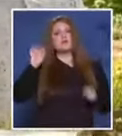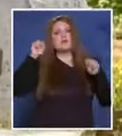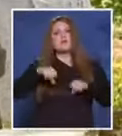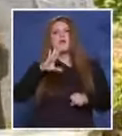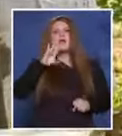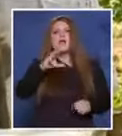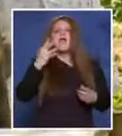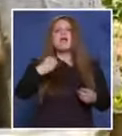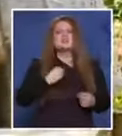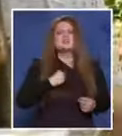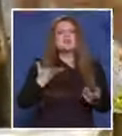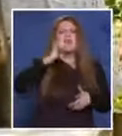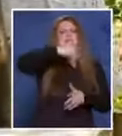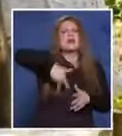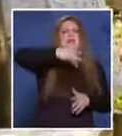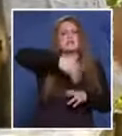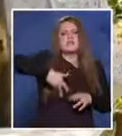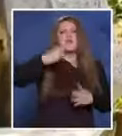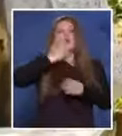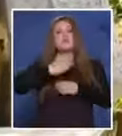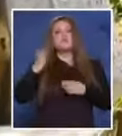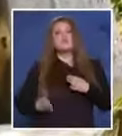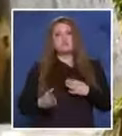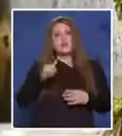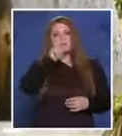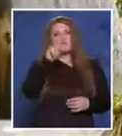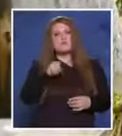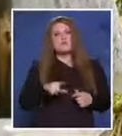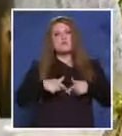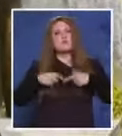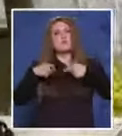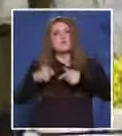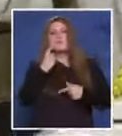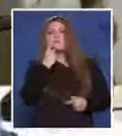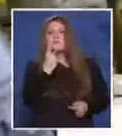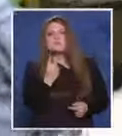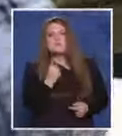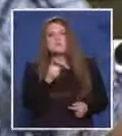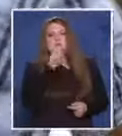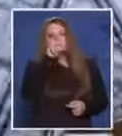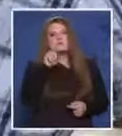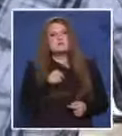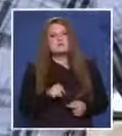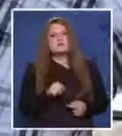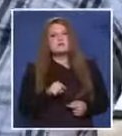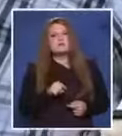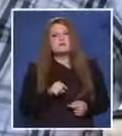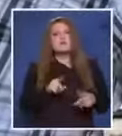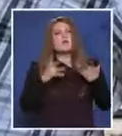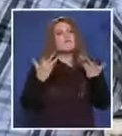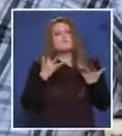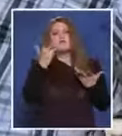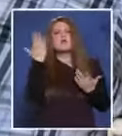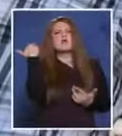като казва, кажи къде е резачката. Госпожо, последен въпрос прокуратурата ви поставя като разпитваща орган. В какво